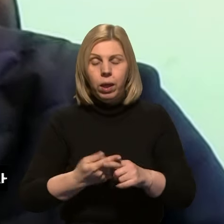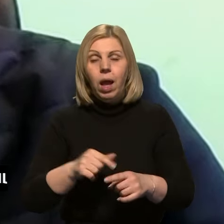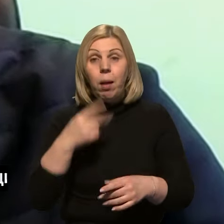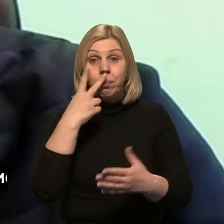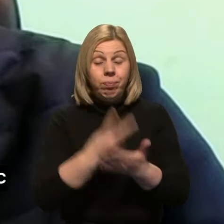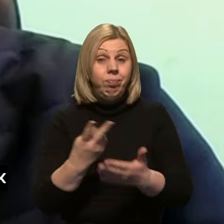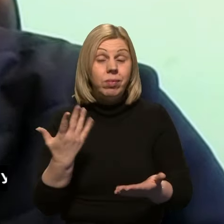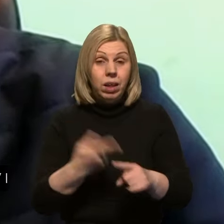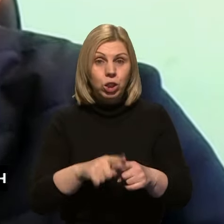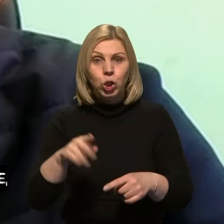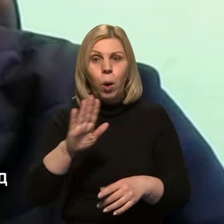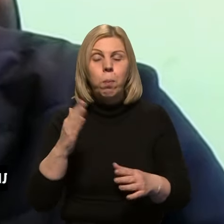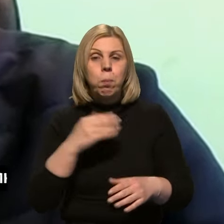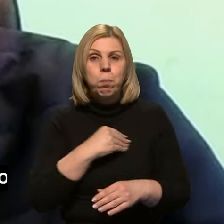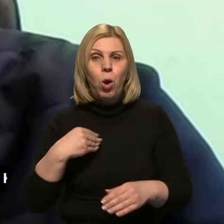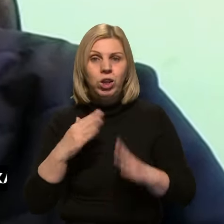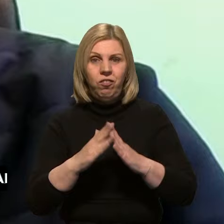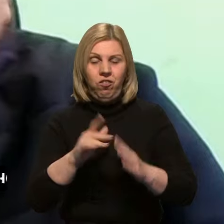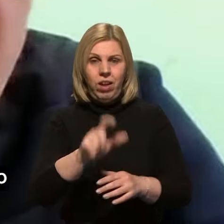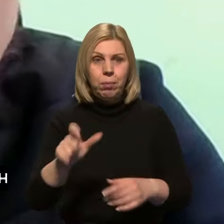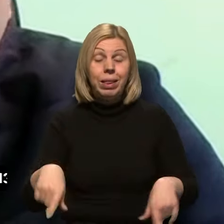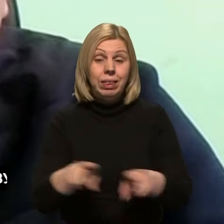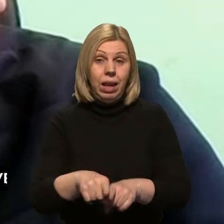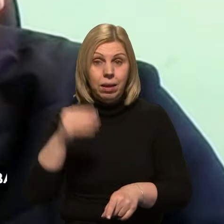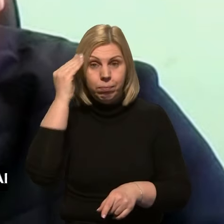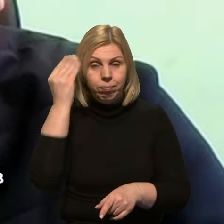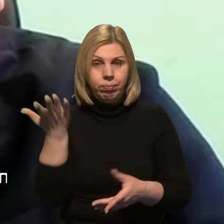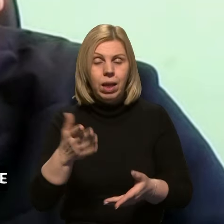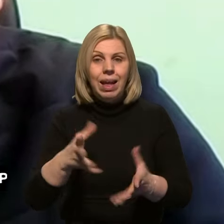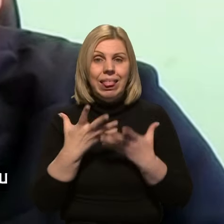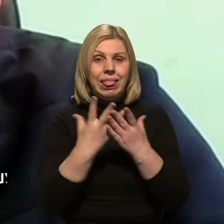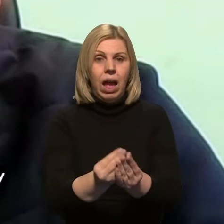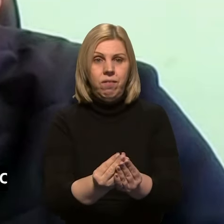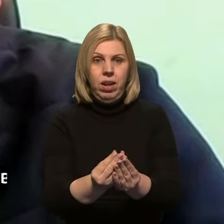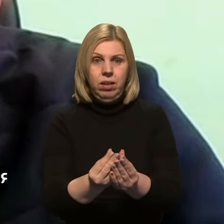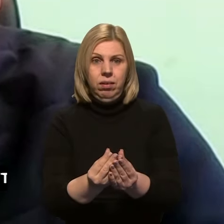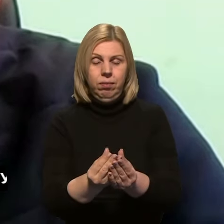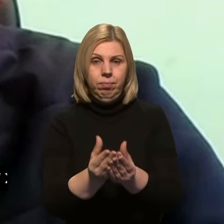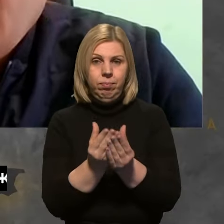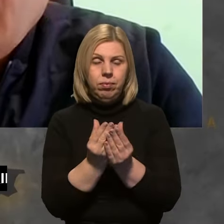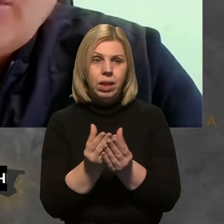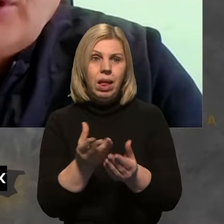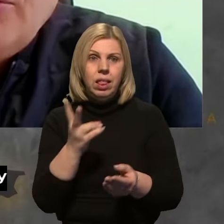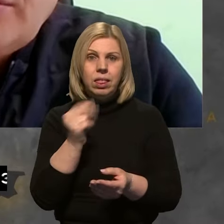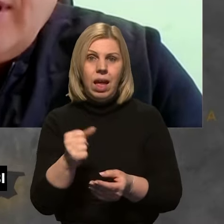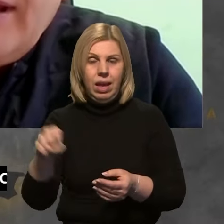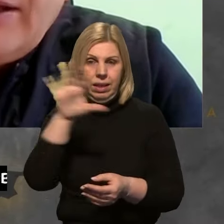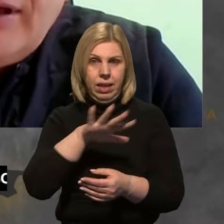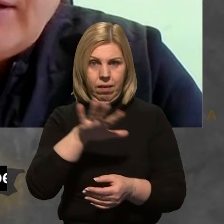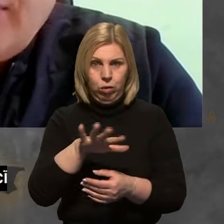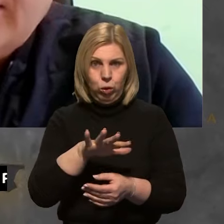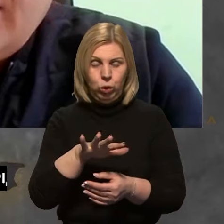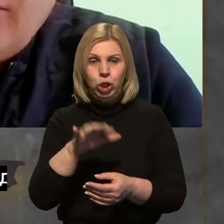бачимо, що польські фермери таким чином давлять на Євросоюз